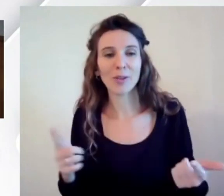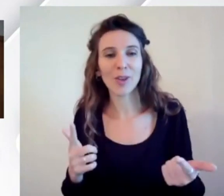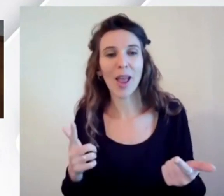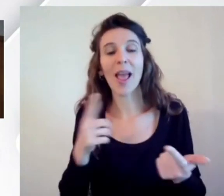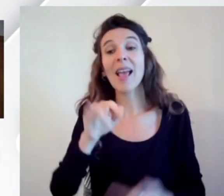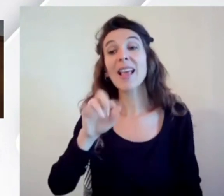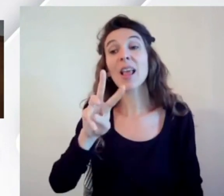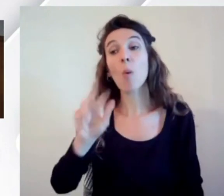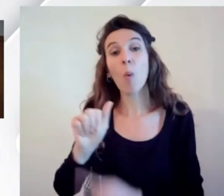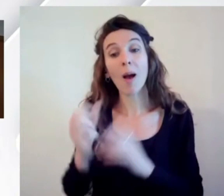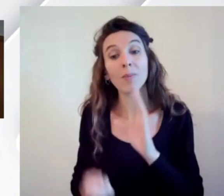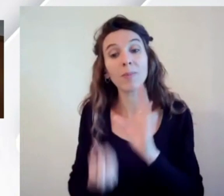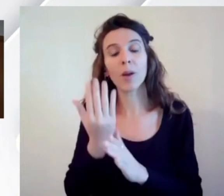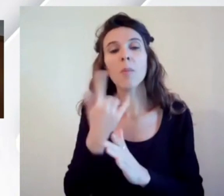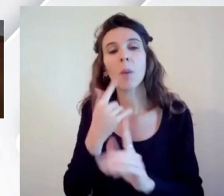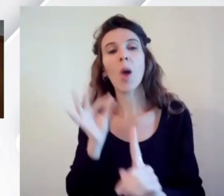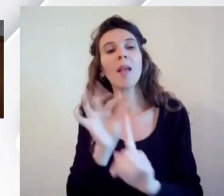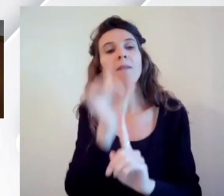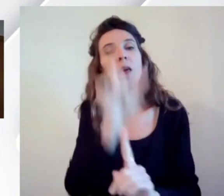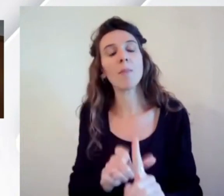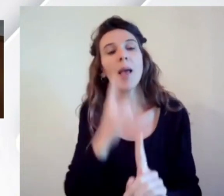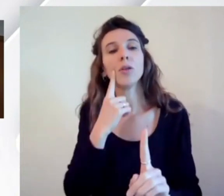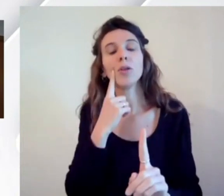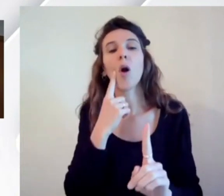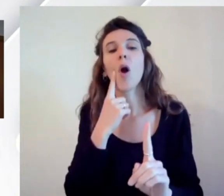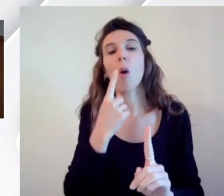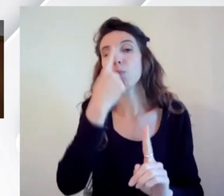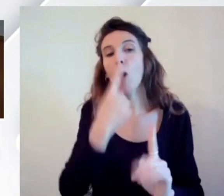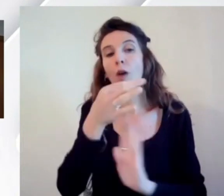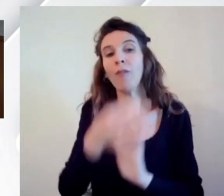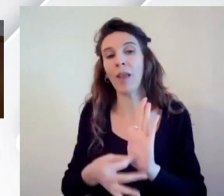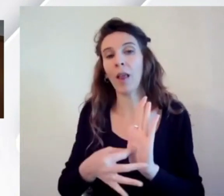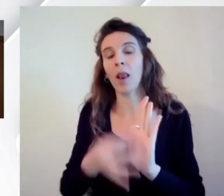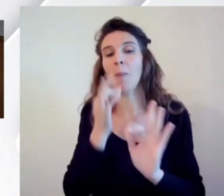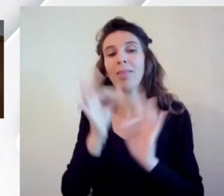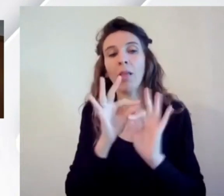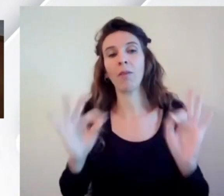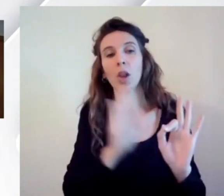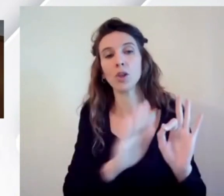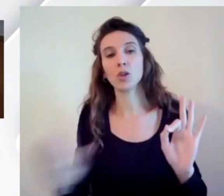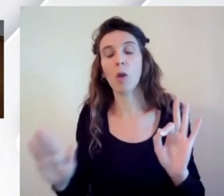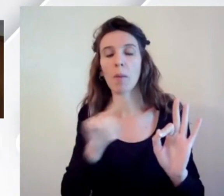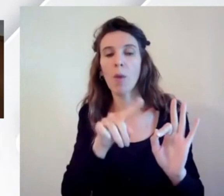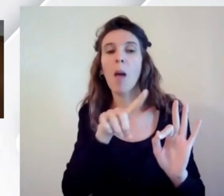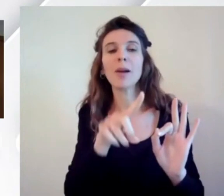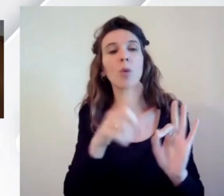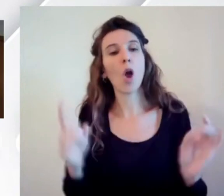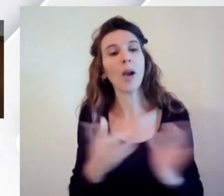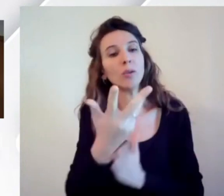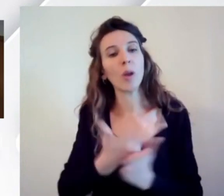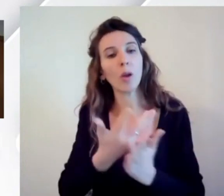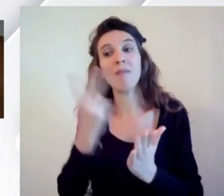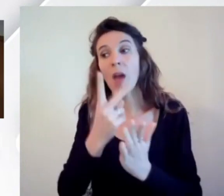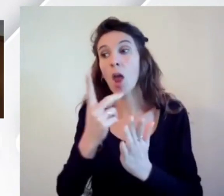creare un riferimento per la definizione dei profili che poi come ci racconterà magari Pasquale è via via cresciuto ed ha avuto